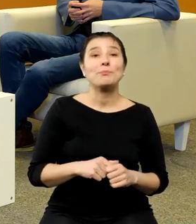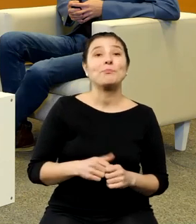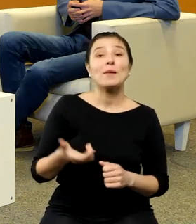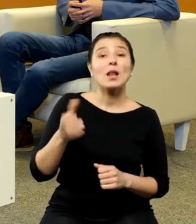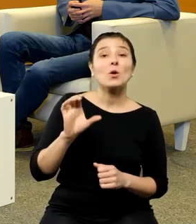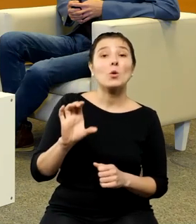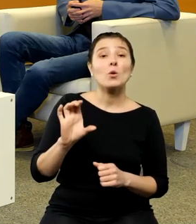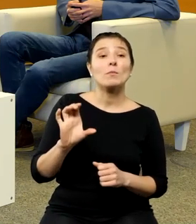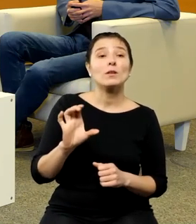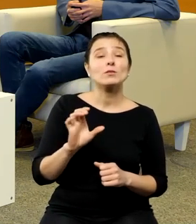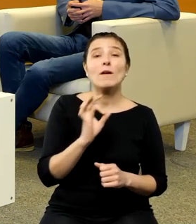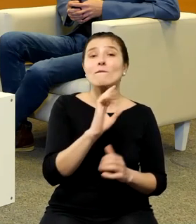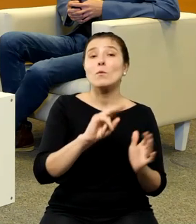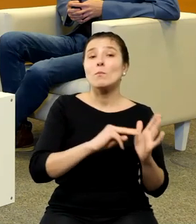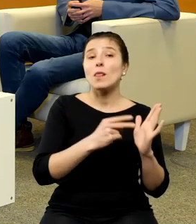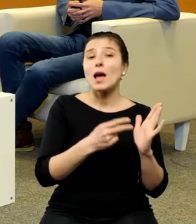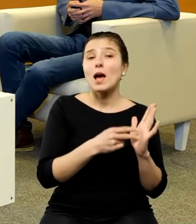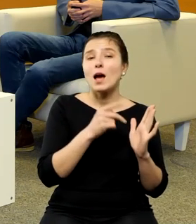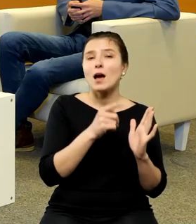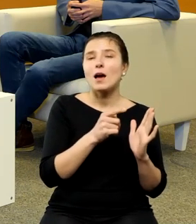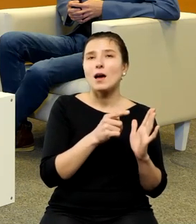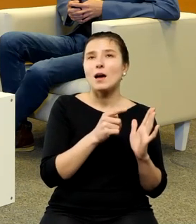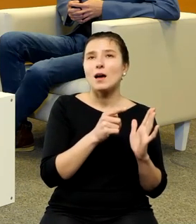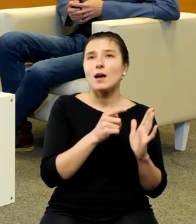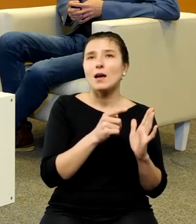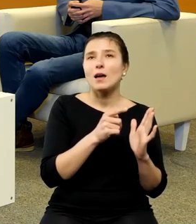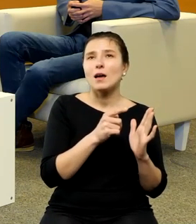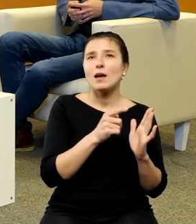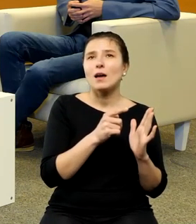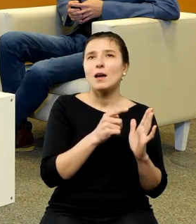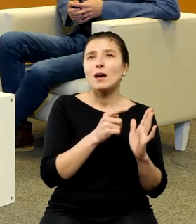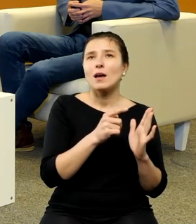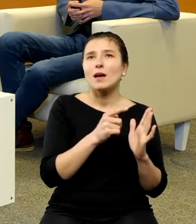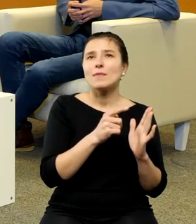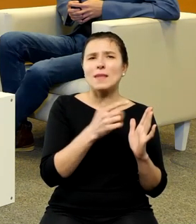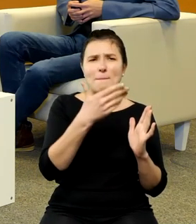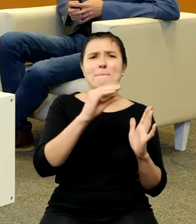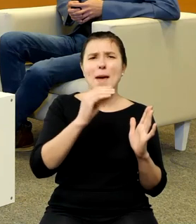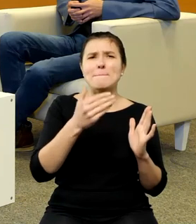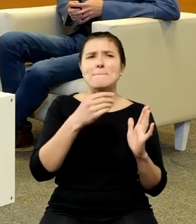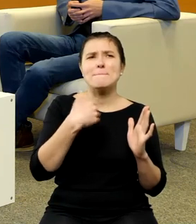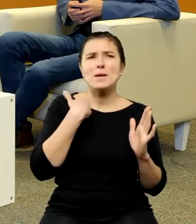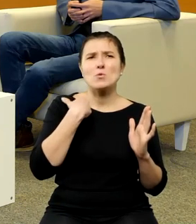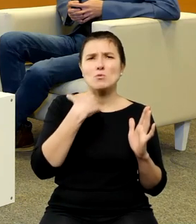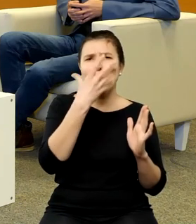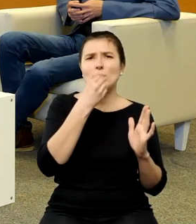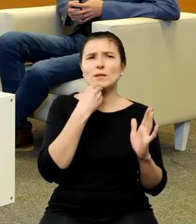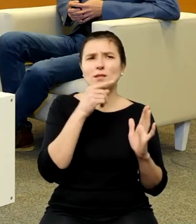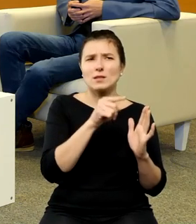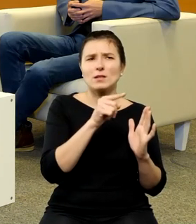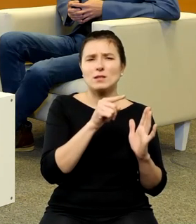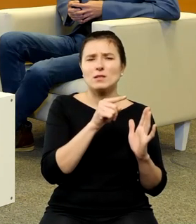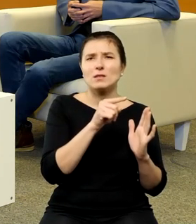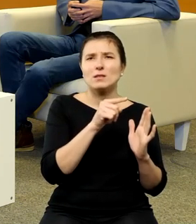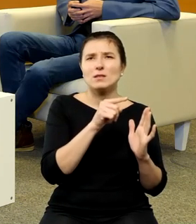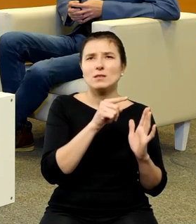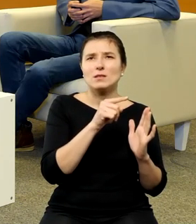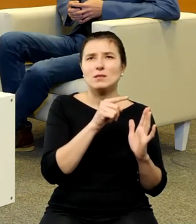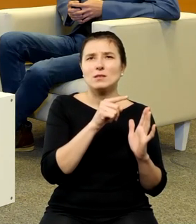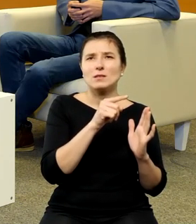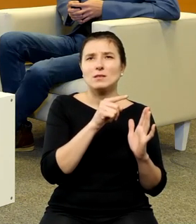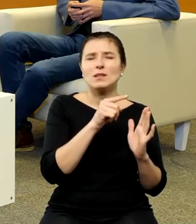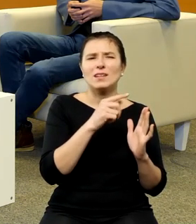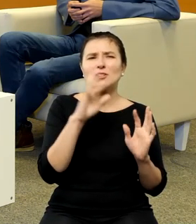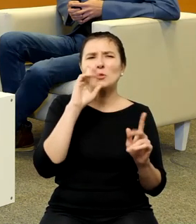zawiłego planu takim tam kadrem na którym zbójcy zresztą teraz jak już sam zagłębię się w penikologię to